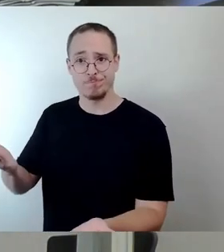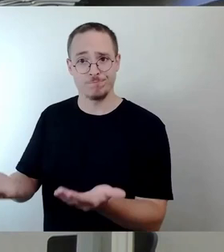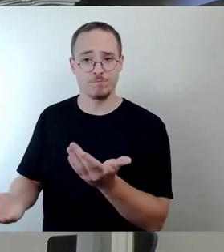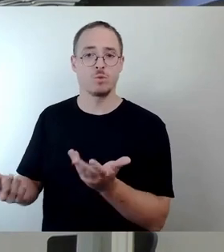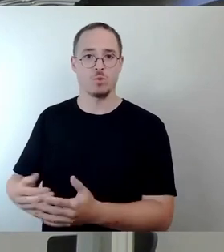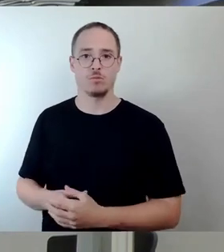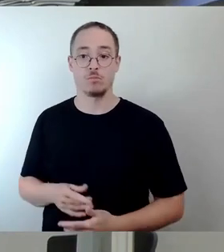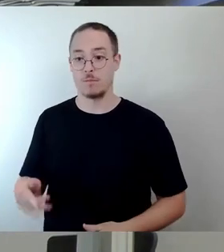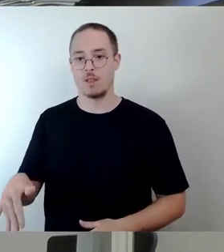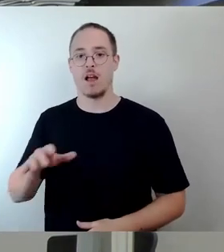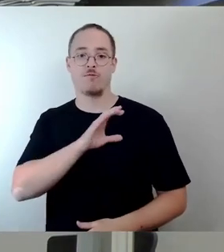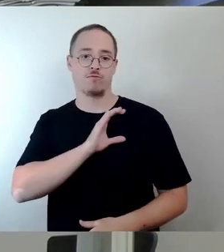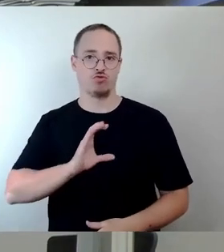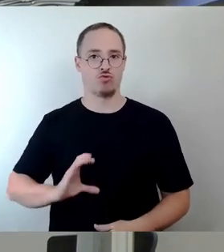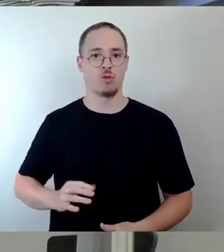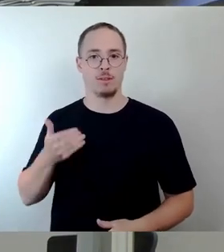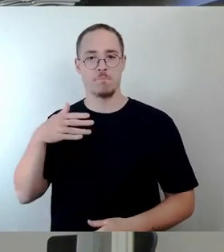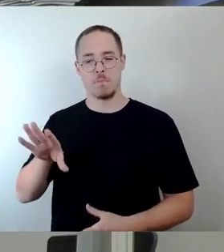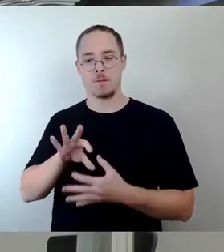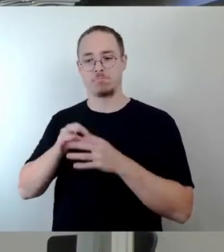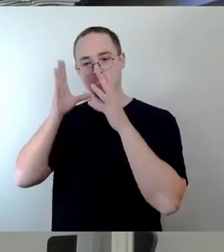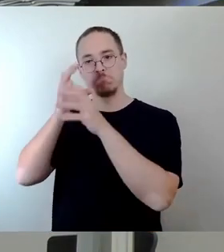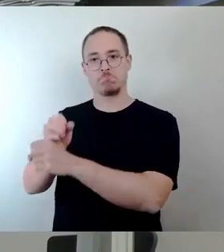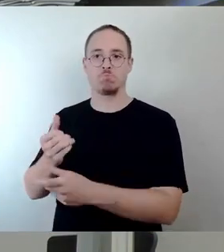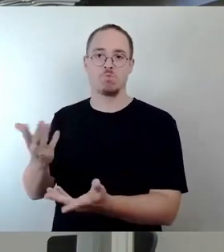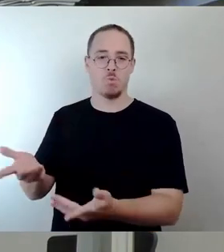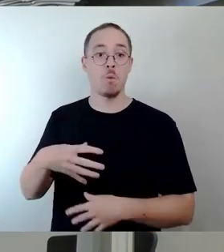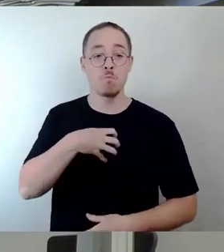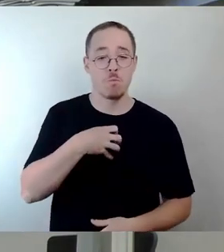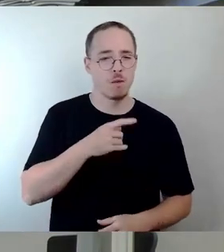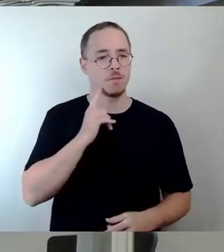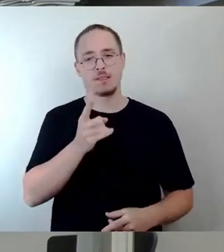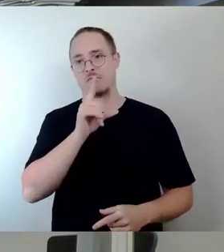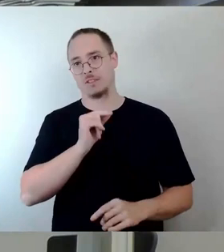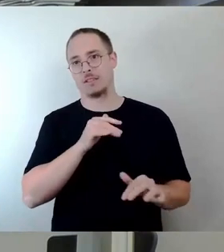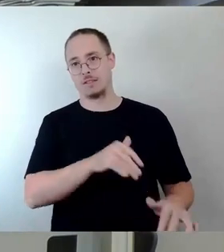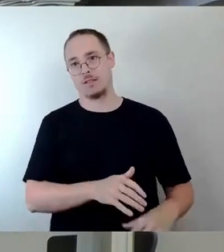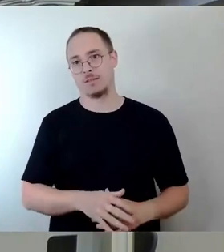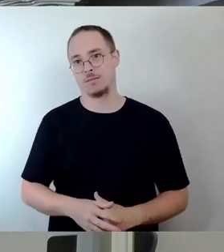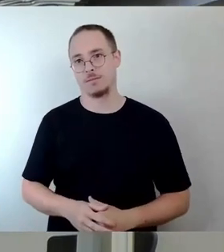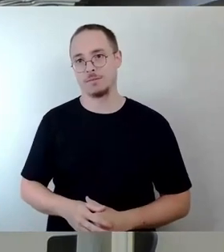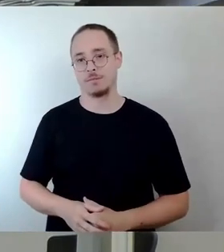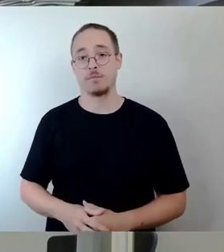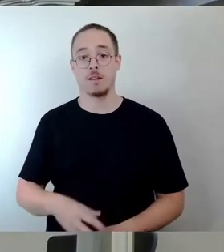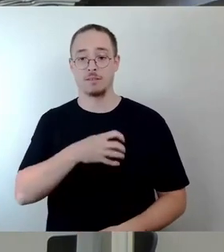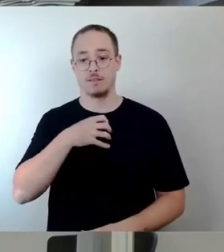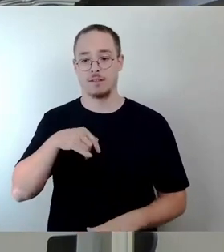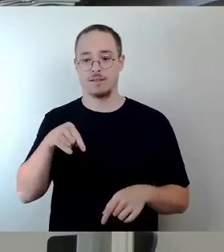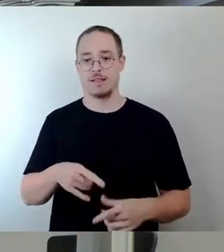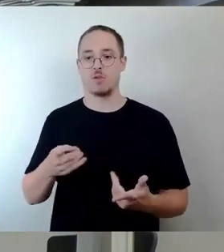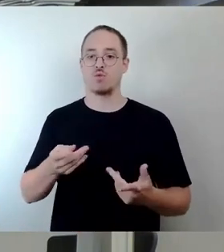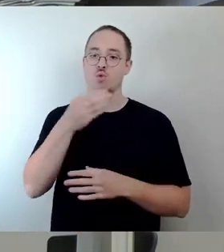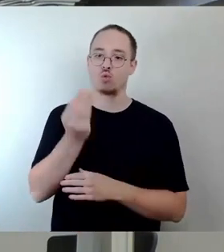viele Probleme, wie hier benannt worden ist. Dresden ist eine Kunst und Kulturstadt. Und eine Kunst- und